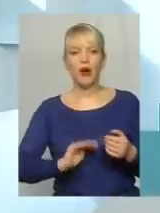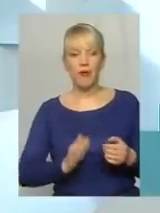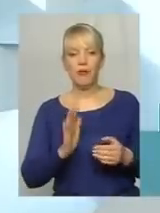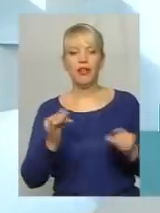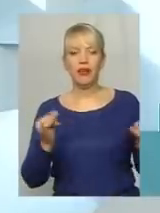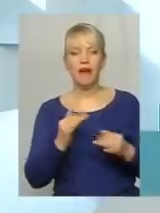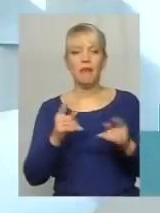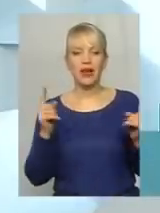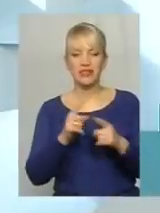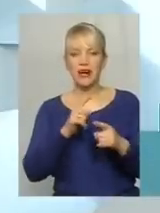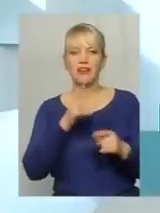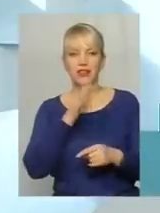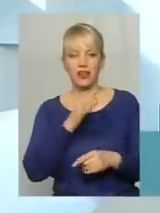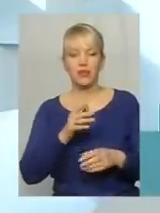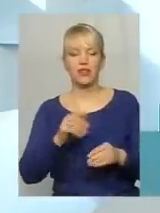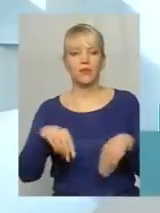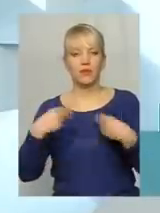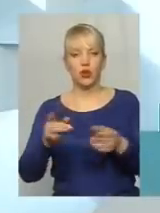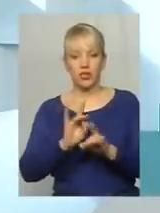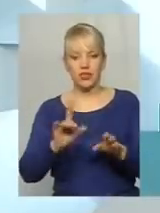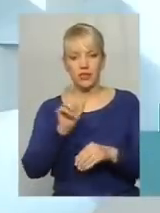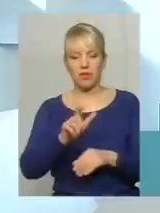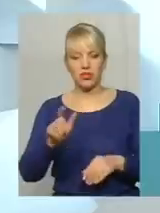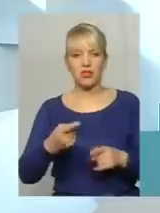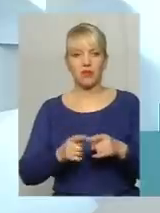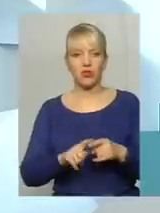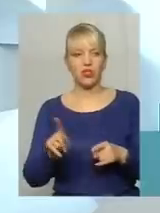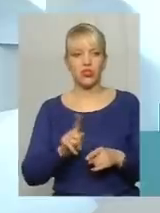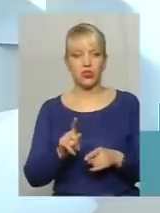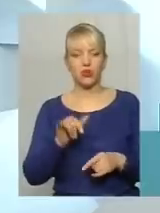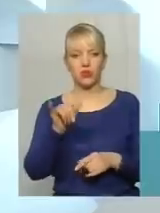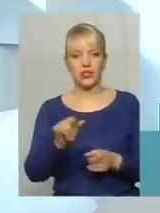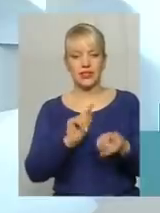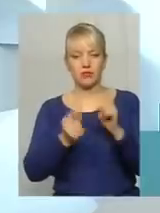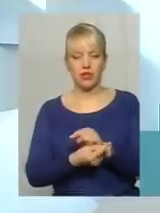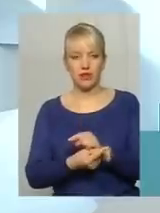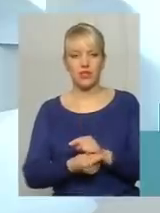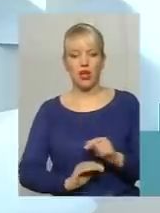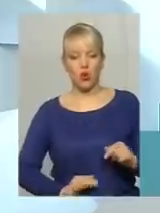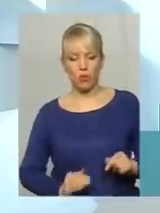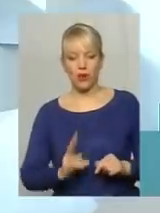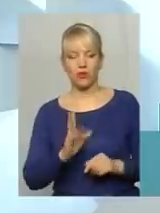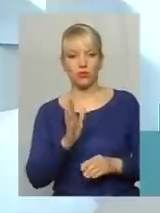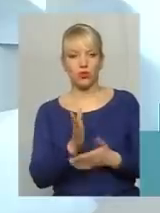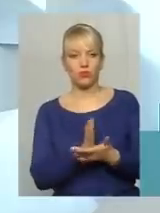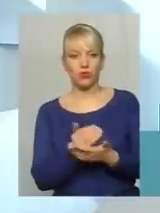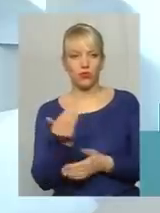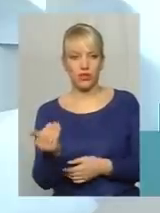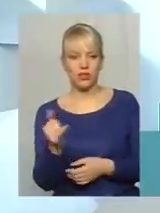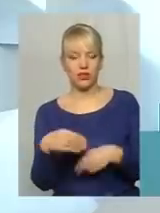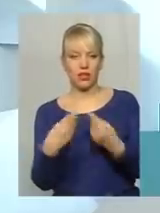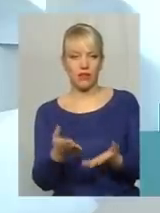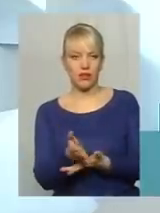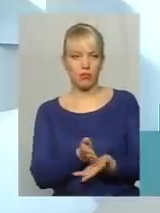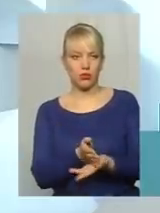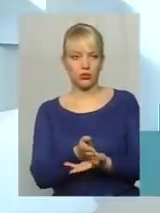максимально короткий термін донести мешканцям про те, що у них змінився компанія, яка їх буде обслуговувати, надавати послугу,